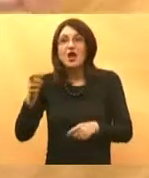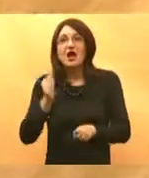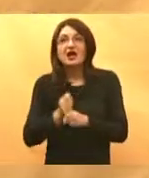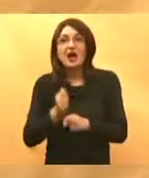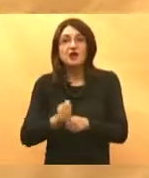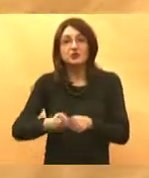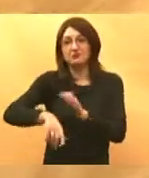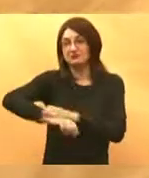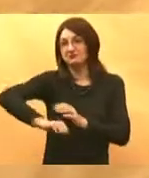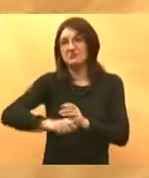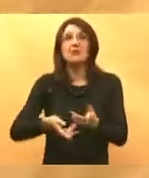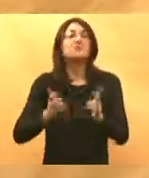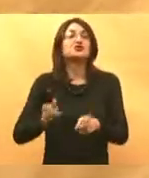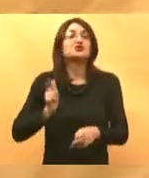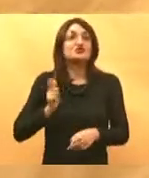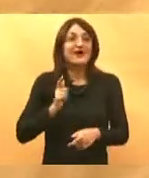drugom rukom